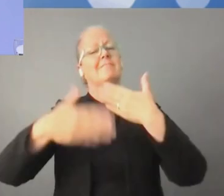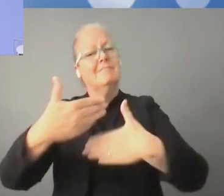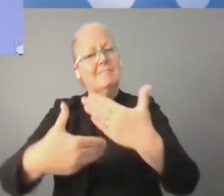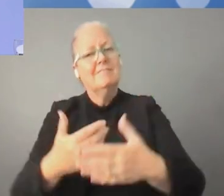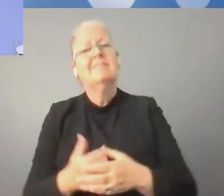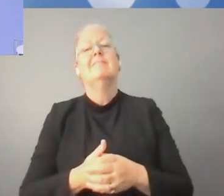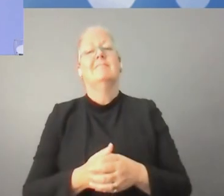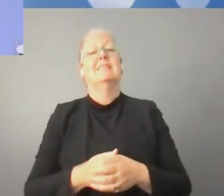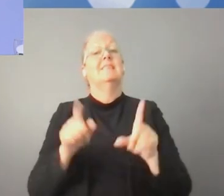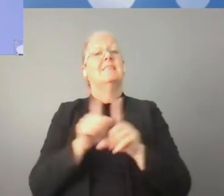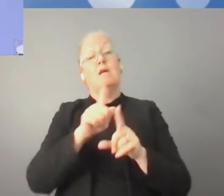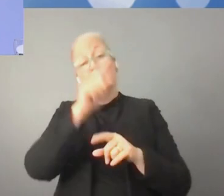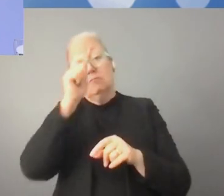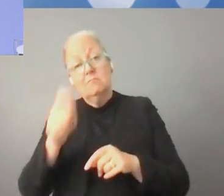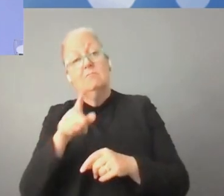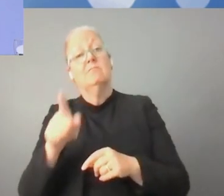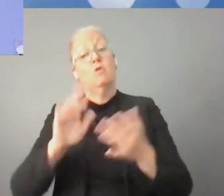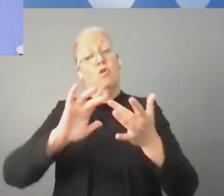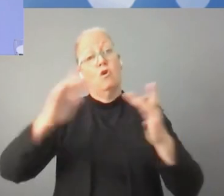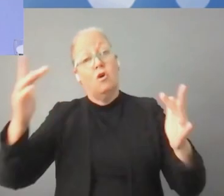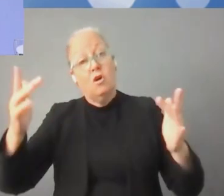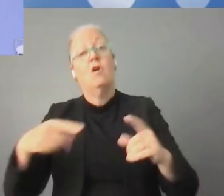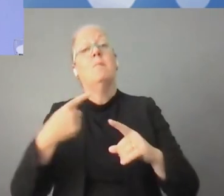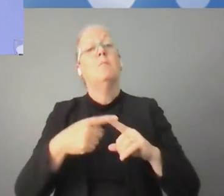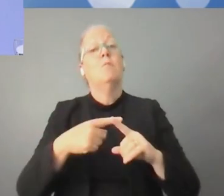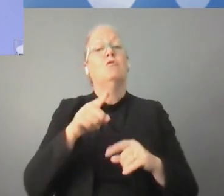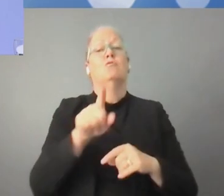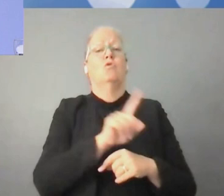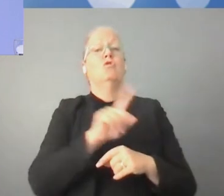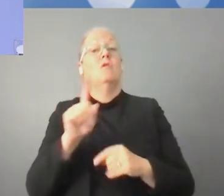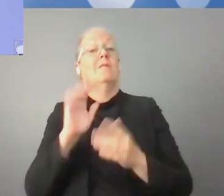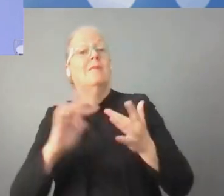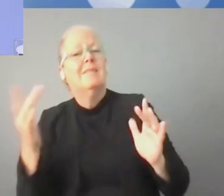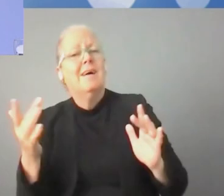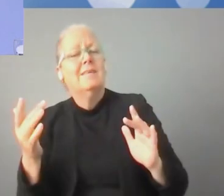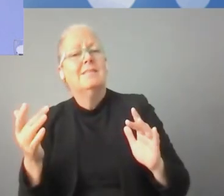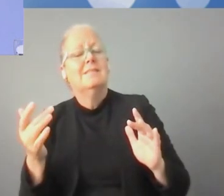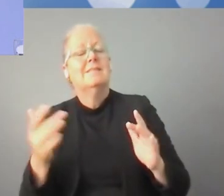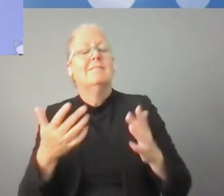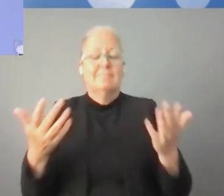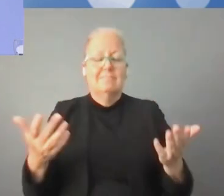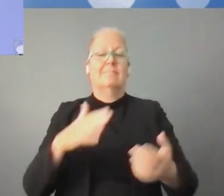أسس جيدة أم يجب علينا أن نمحس فيها؟